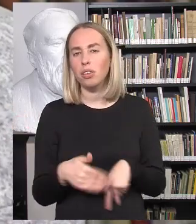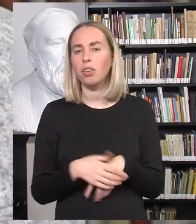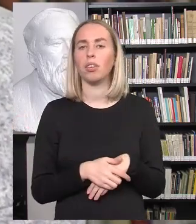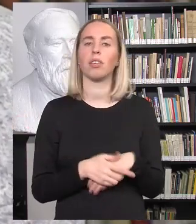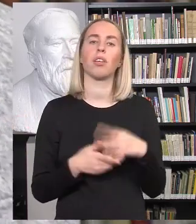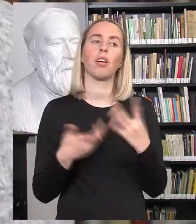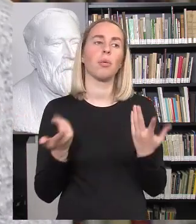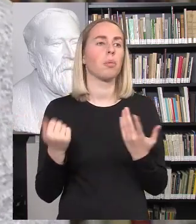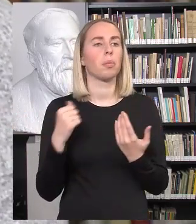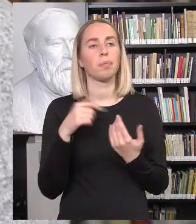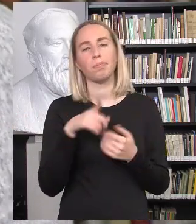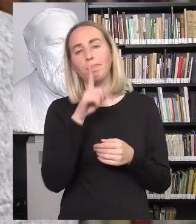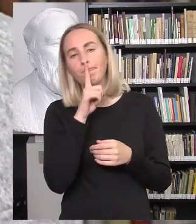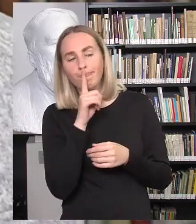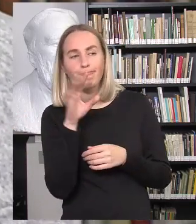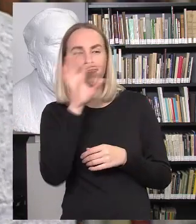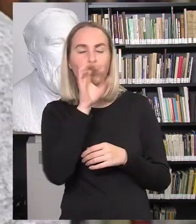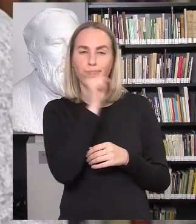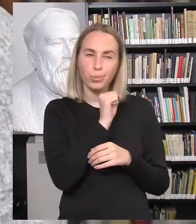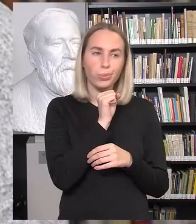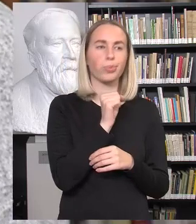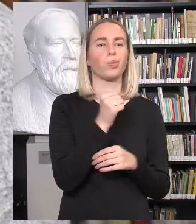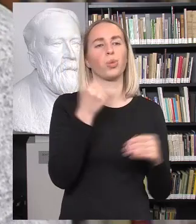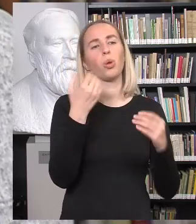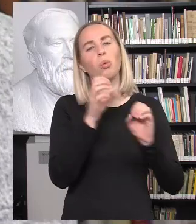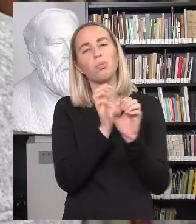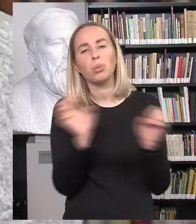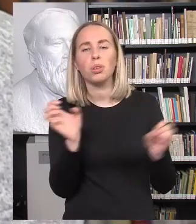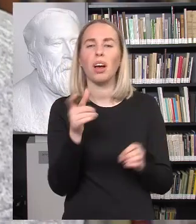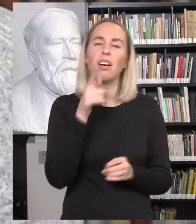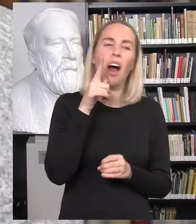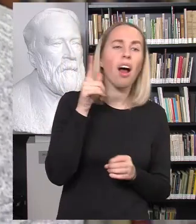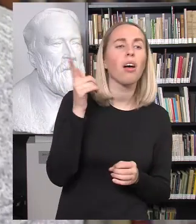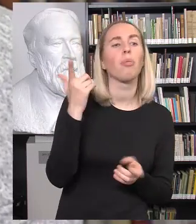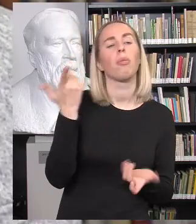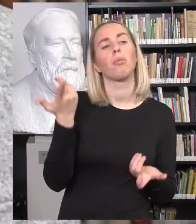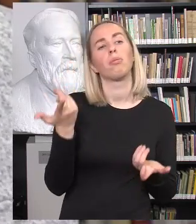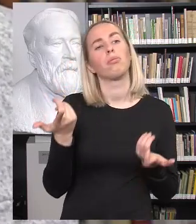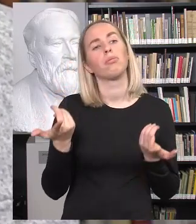patilėkime apie šitą, kodėl reikia išskirti, tai gal tiesiog